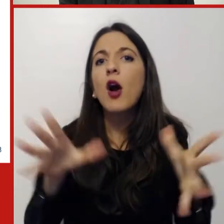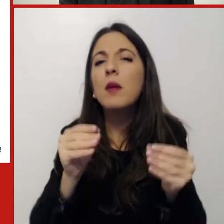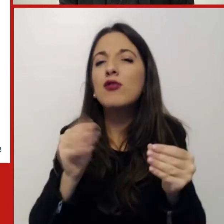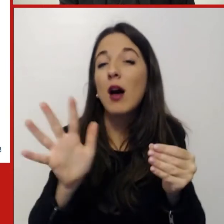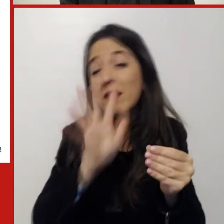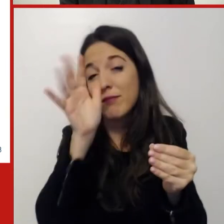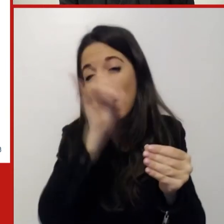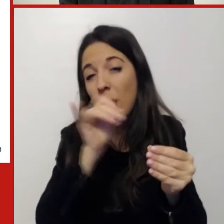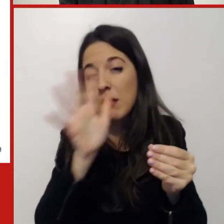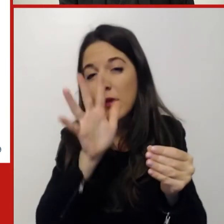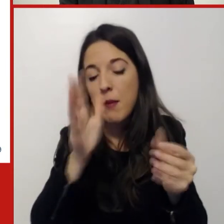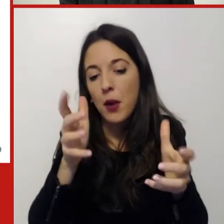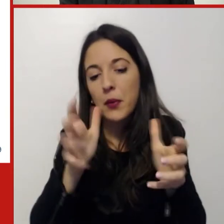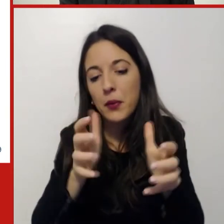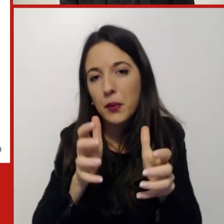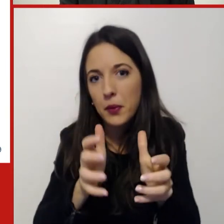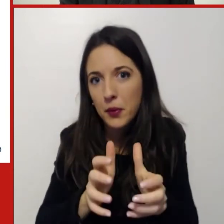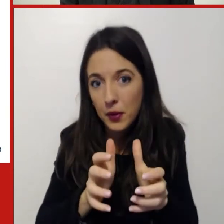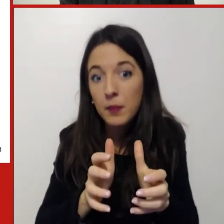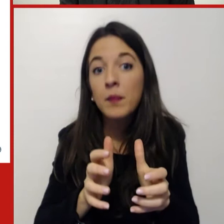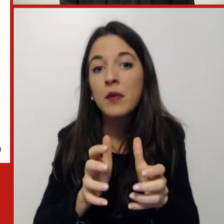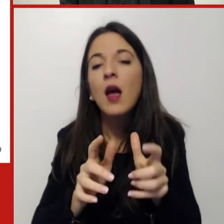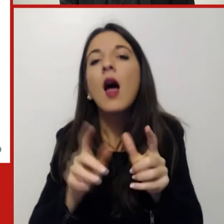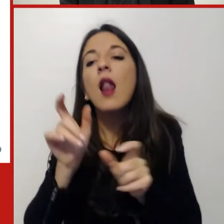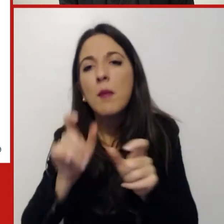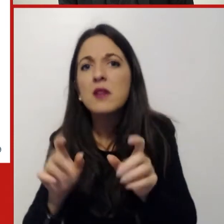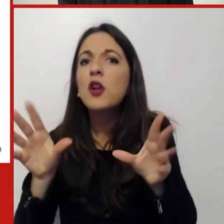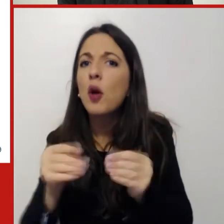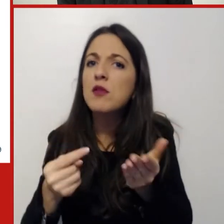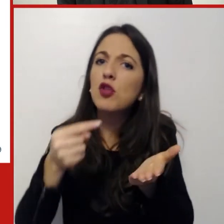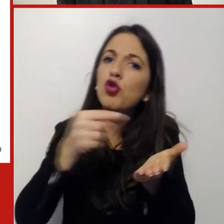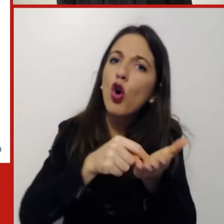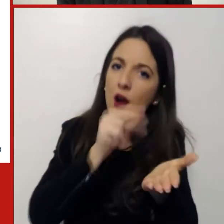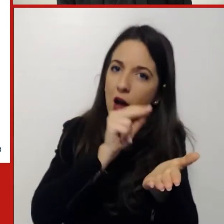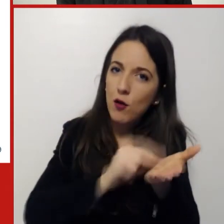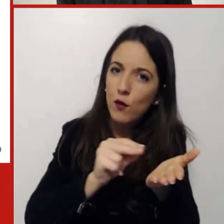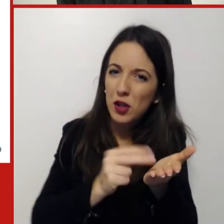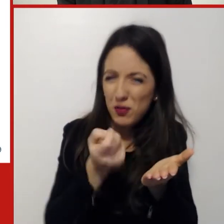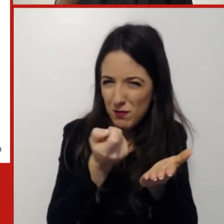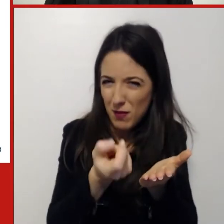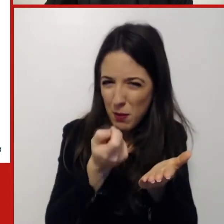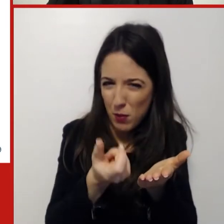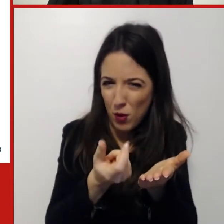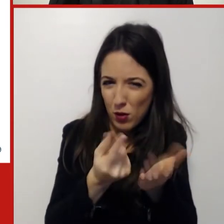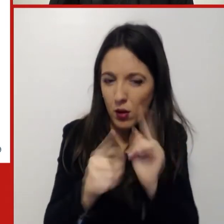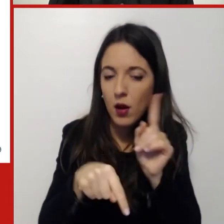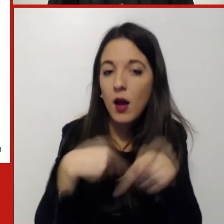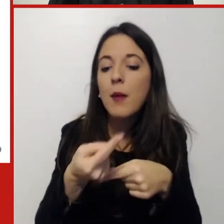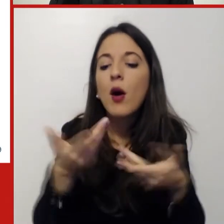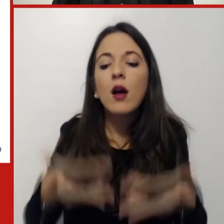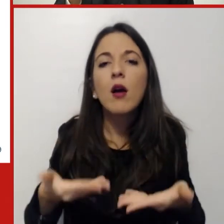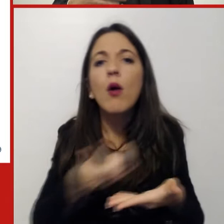stato un po' di rientro ma poi non tantissima e poi la realtà di quest'anno.